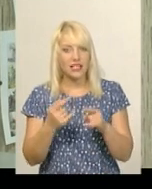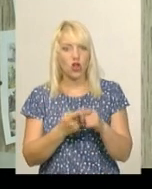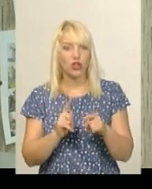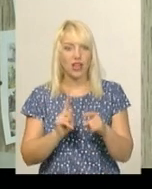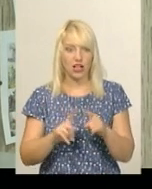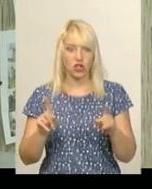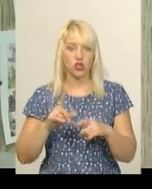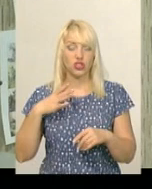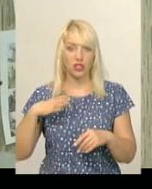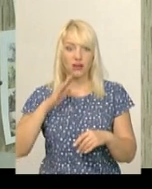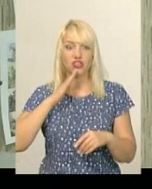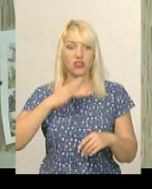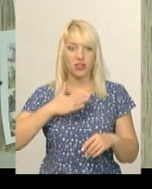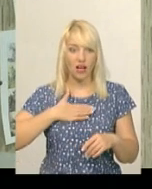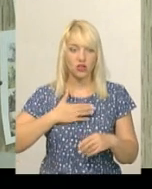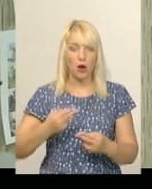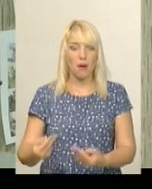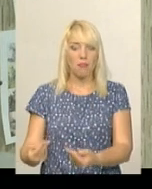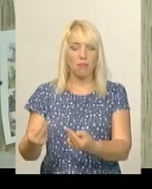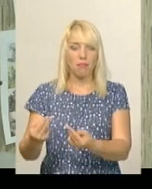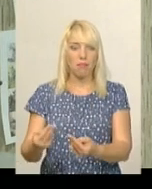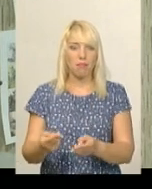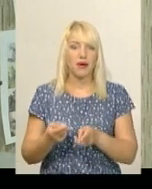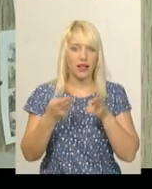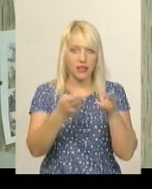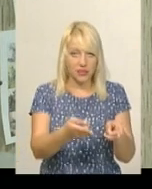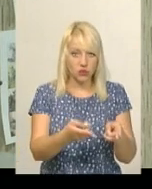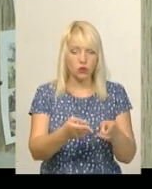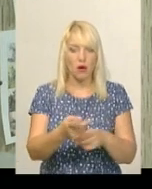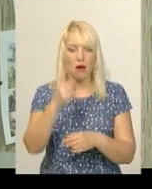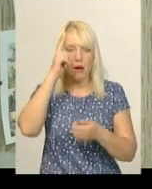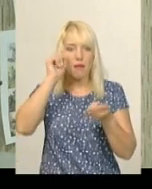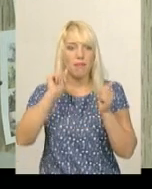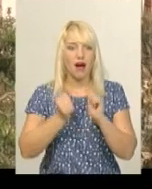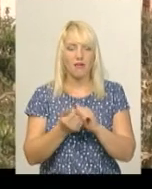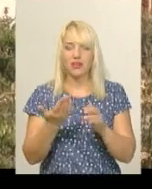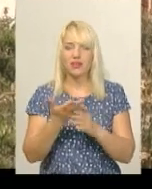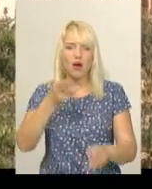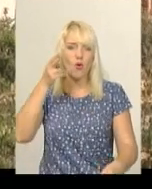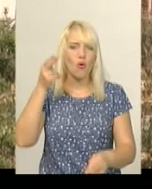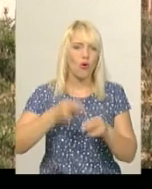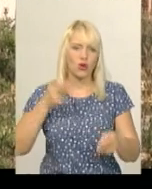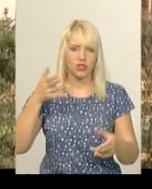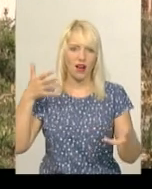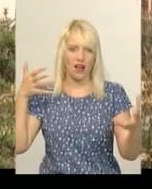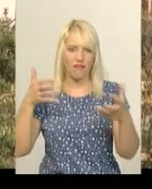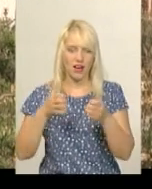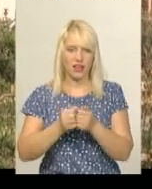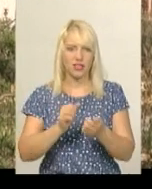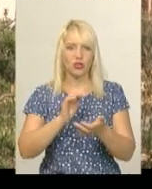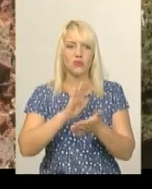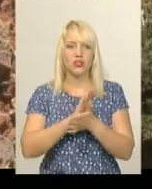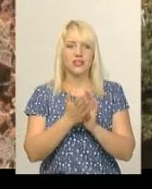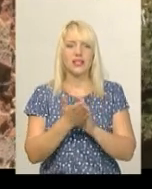чекаючи нашого приїзду, пам'ятка, яка є в гостроаварійному стані і є небезпечною для